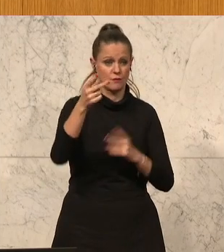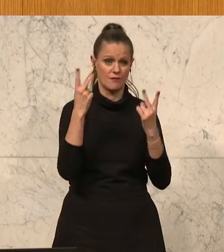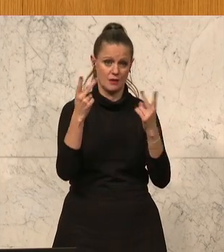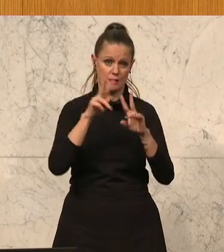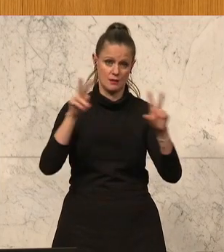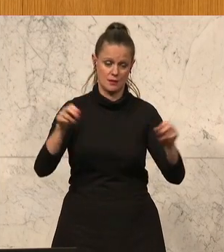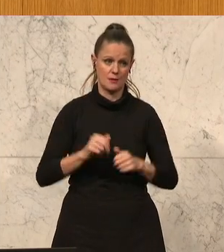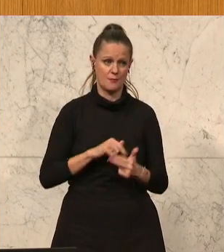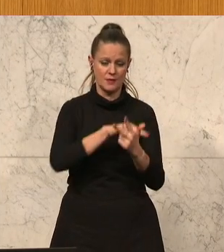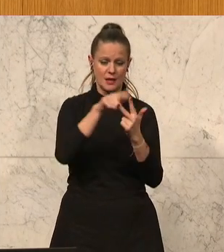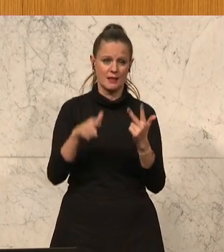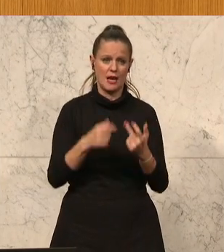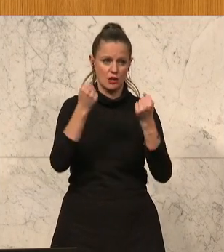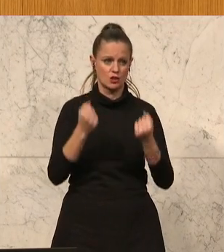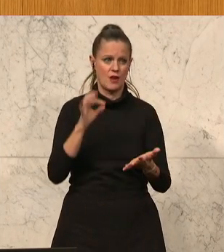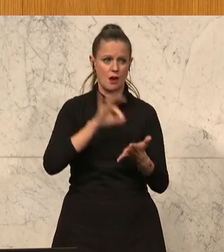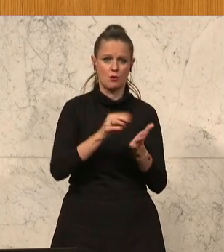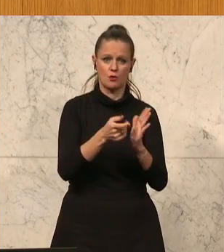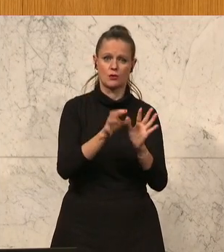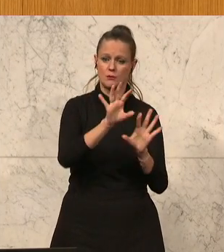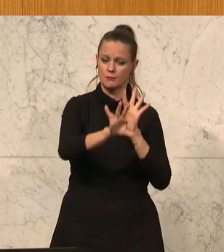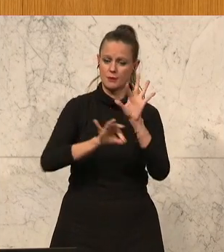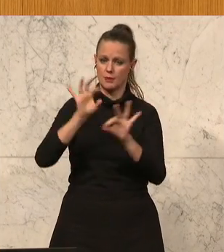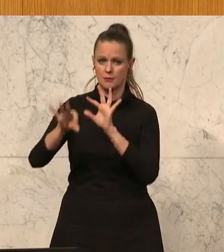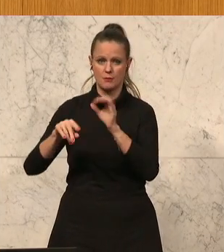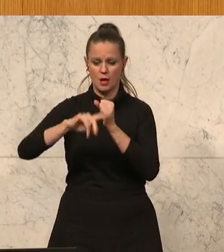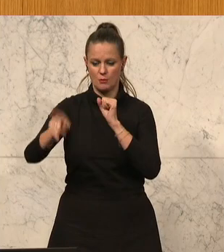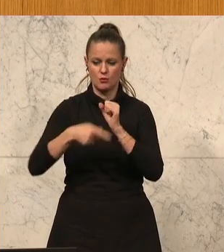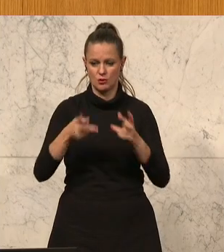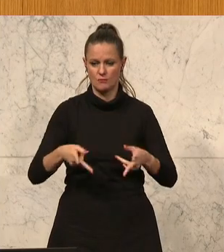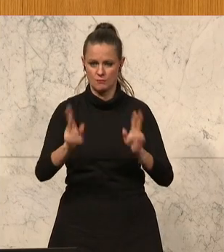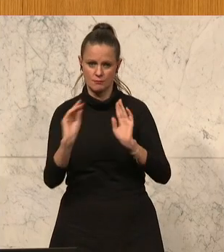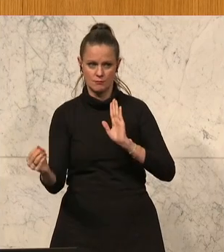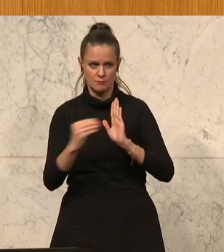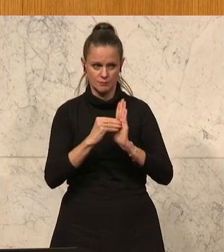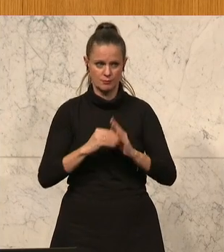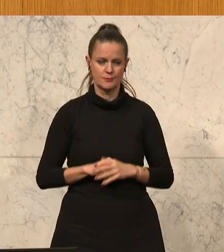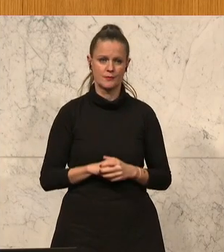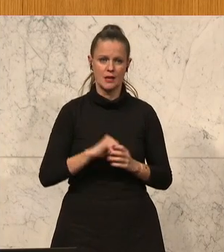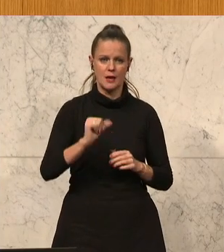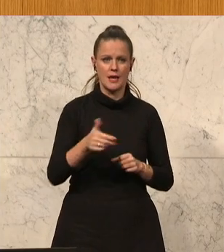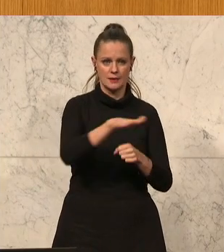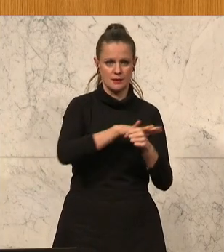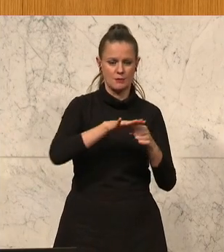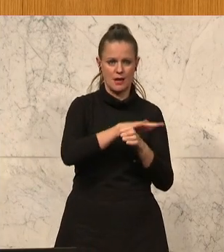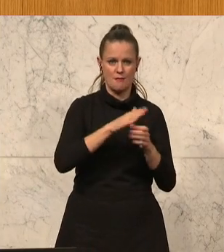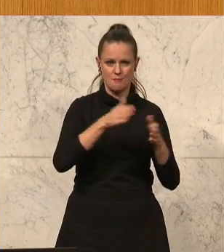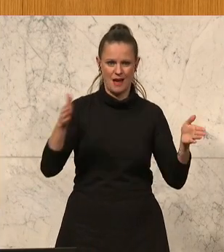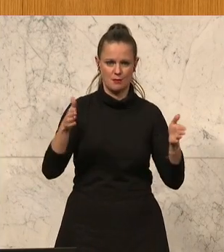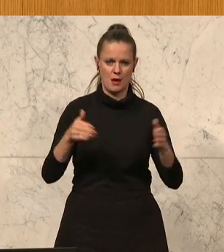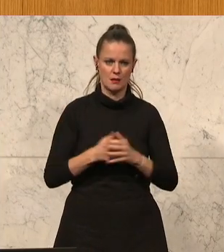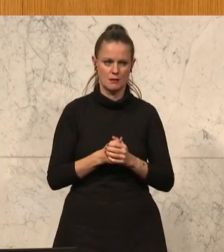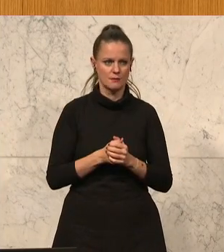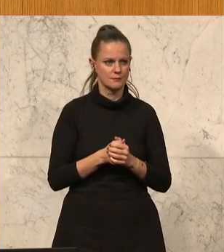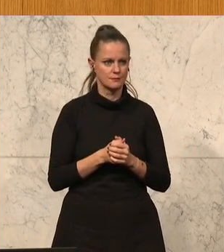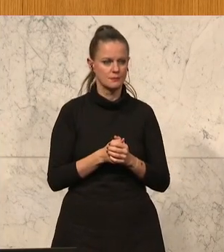auch drei Schwerpunkte herausgreifen, die sich hier in diesem Budgetkapitel auch wiederfinden. Erstes Themenbereich, Breitband. Das